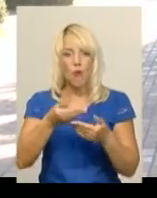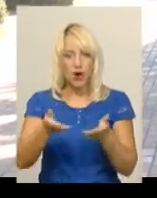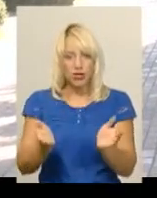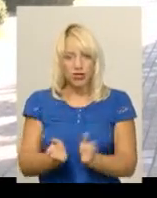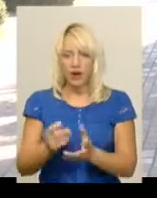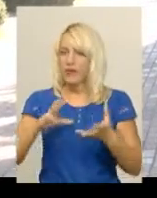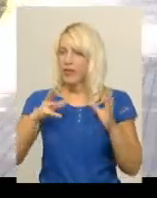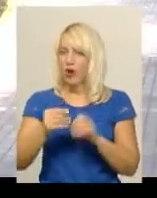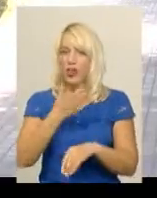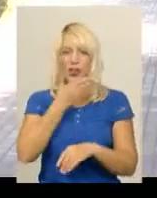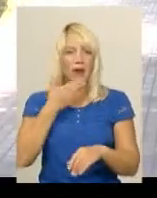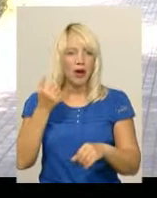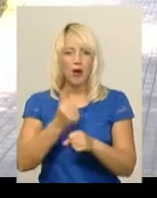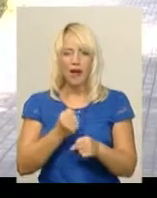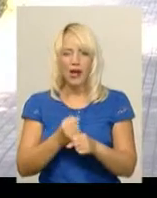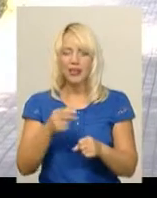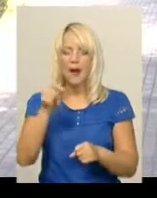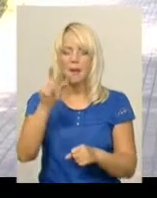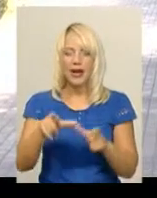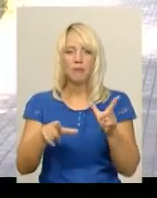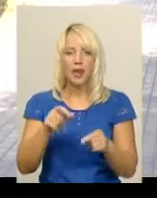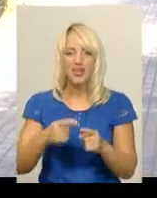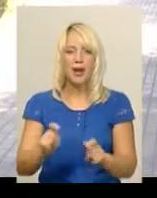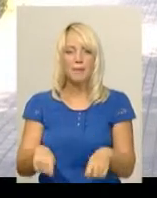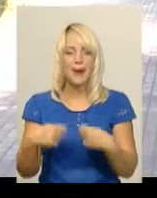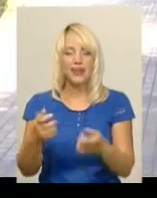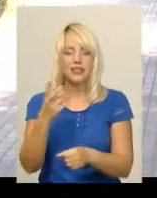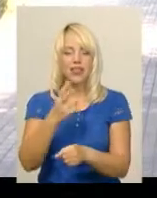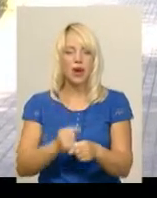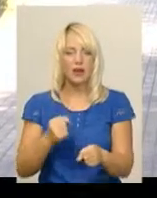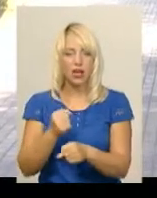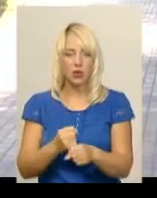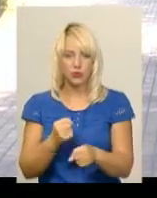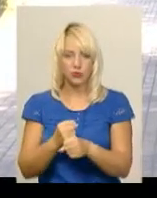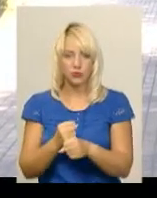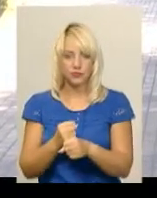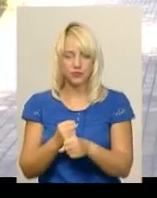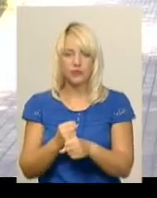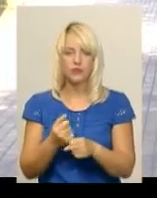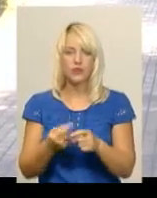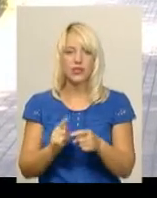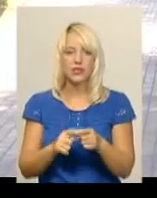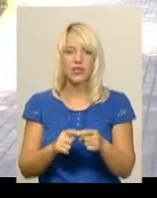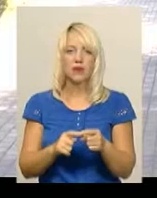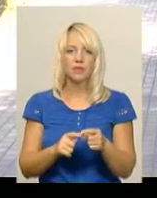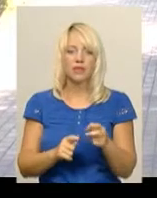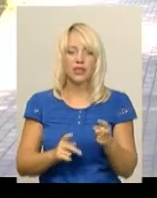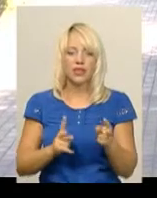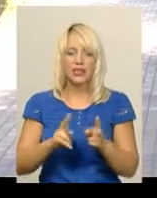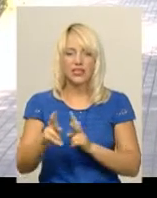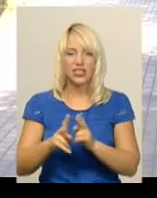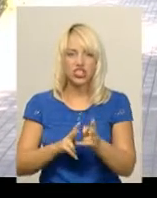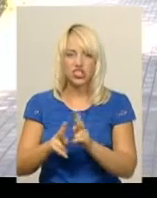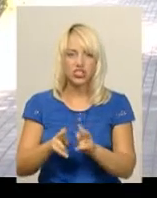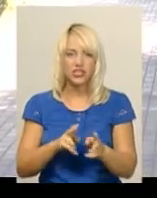взагалі не переробляється. Пет-пляшка передається на переробку і виготовлення так званого пет-флексу. Тобто, це ріжеться пет-пляшка на так звані